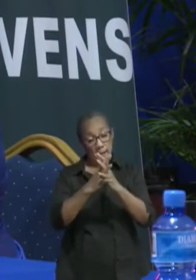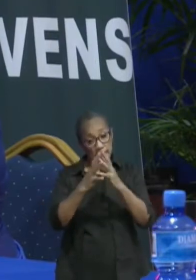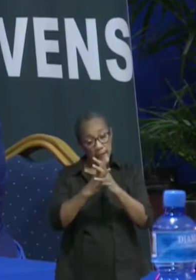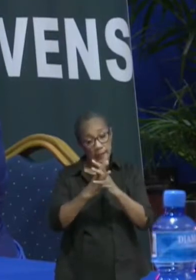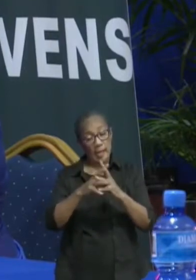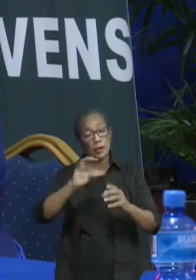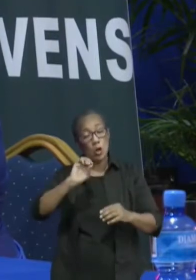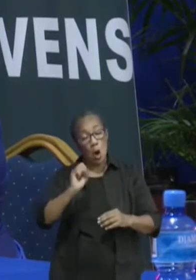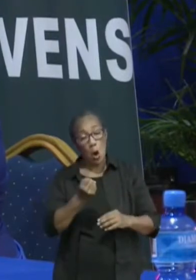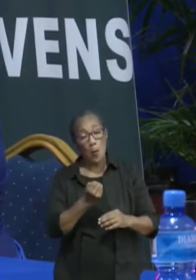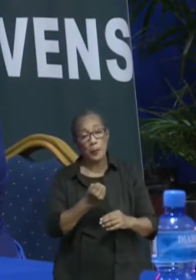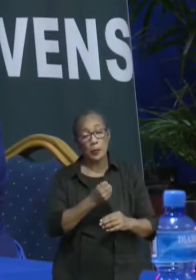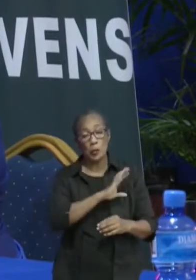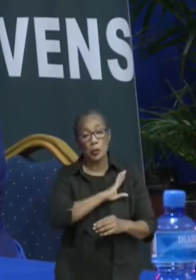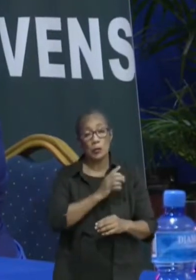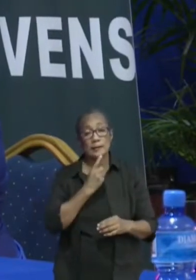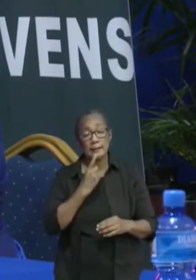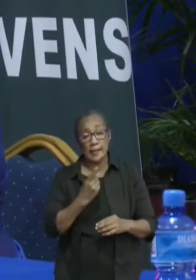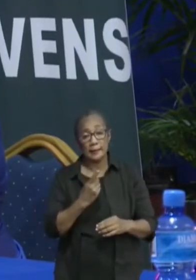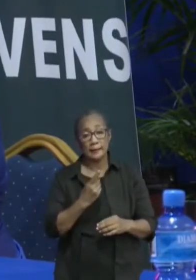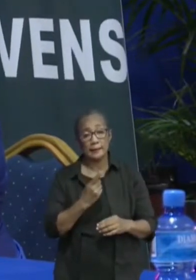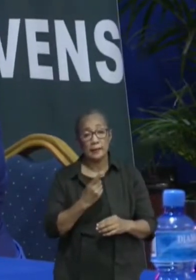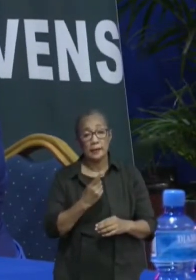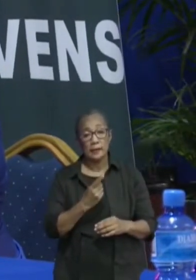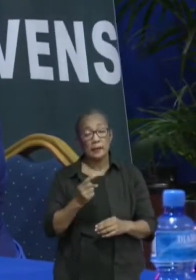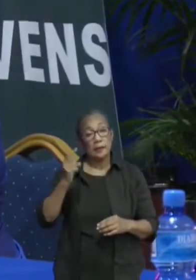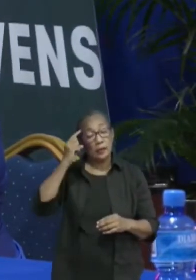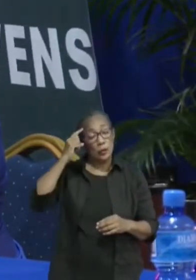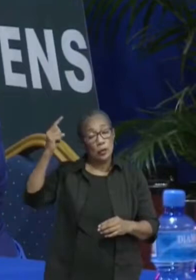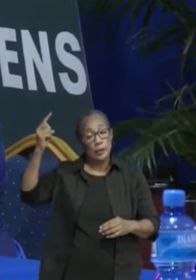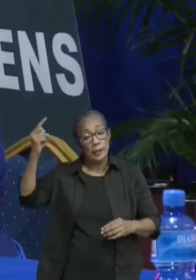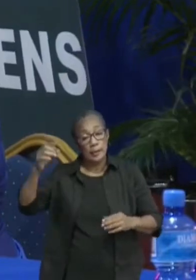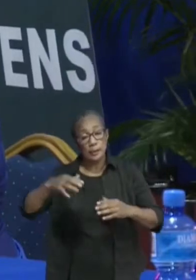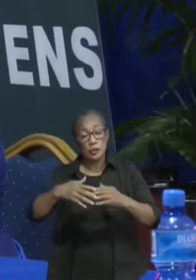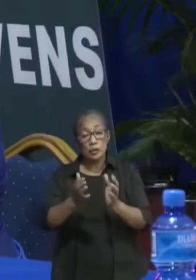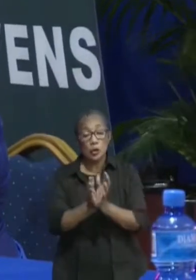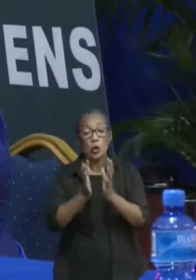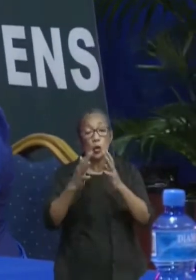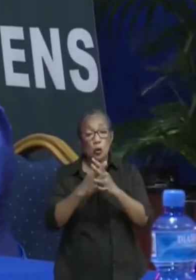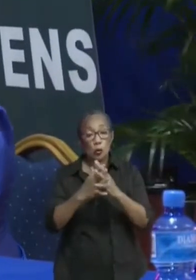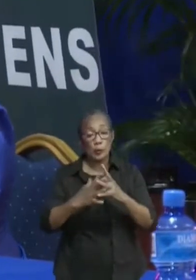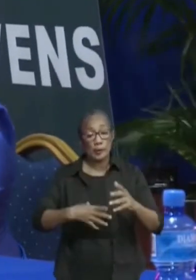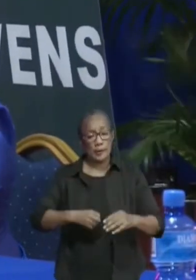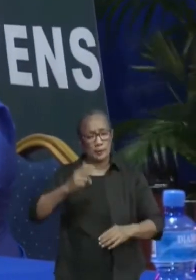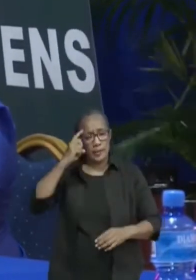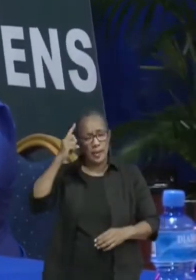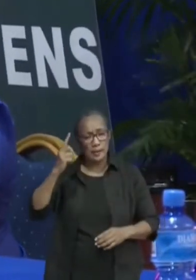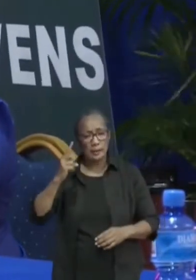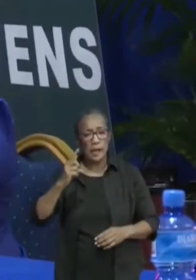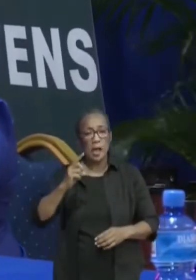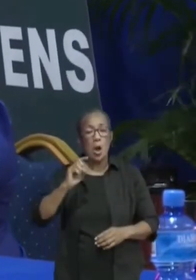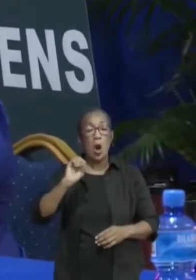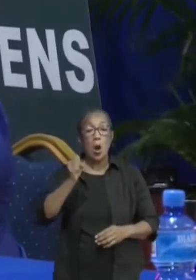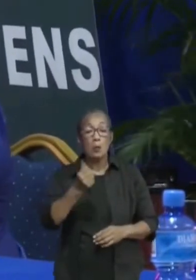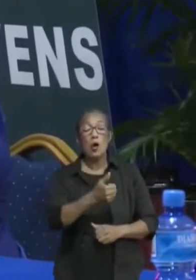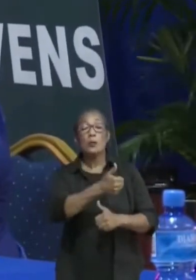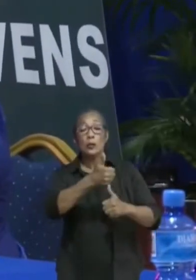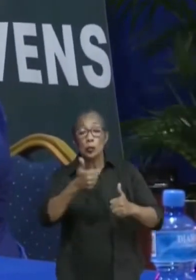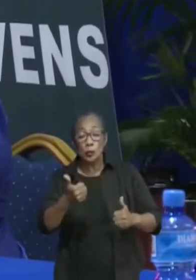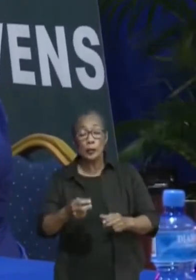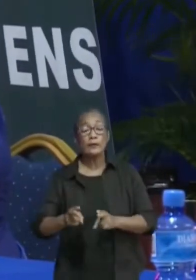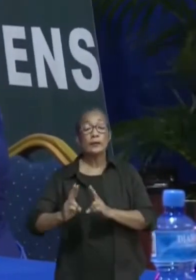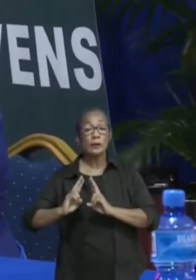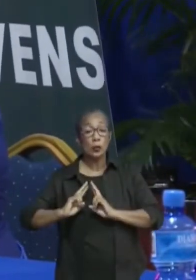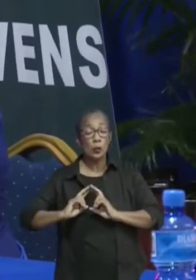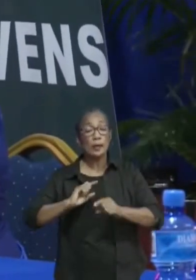toegegeven, ook de religieuze groeperingen hebben al nagedacht om op een goede, verantwoorde